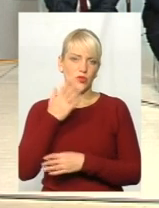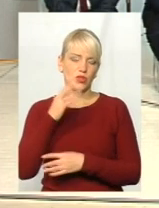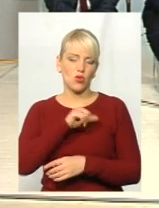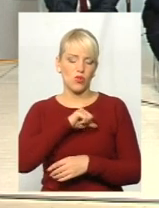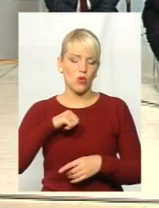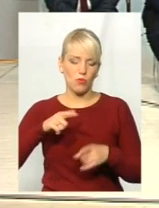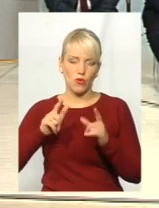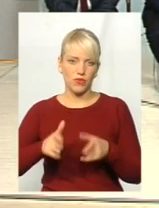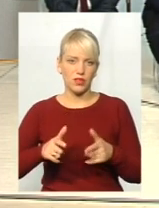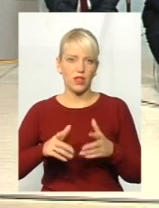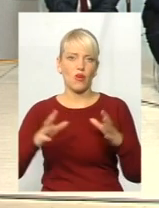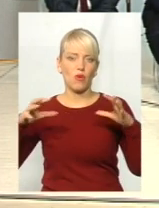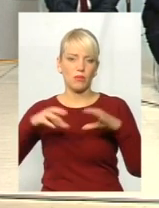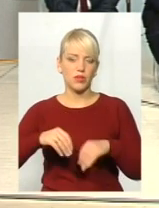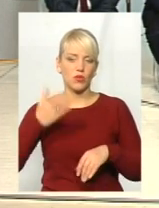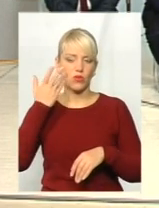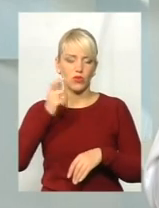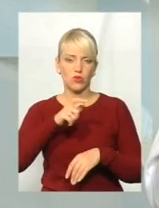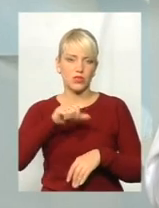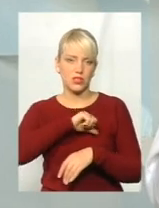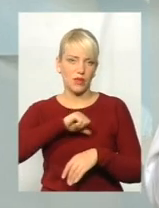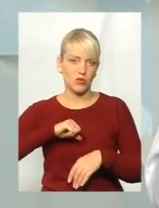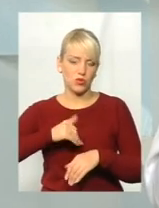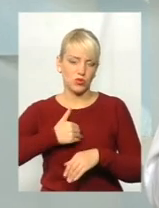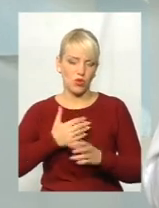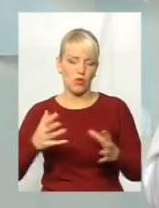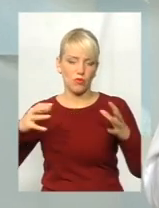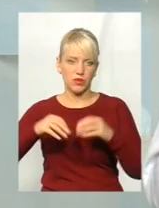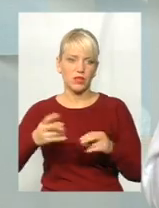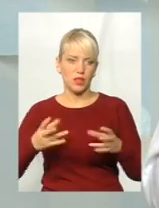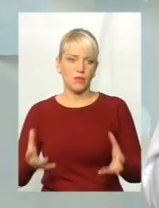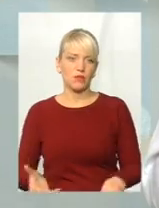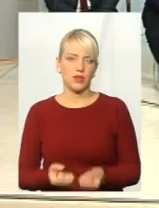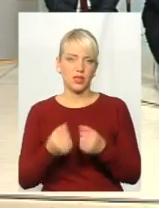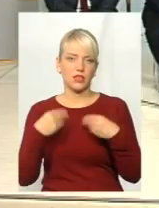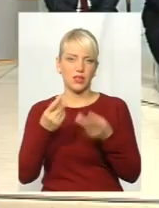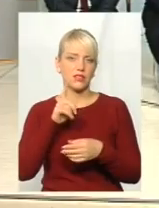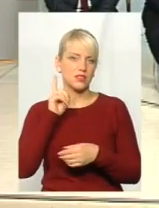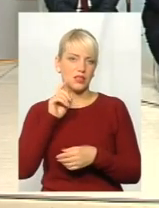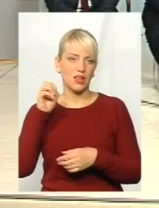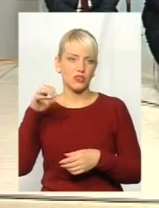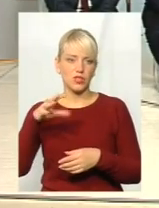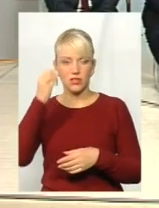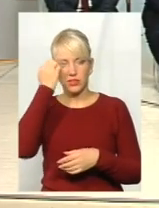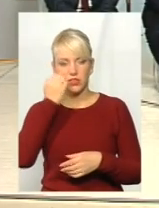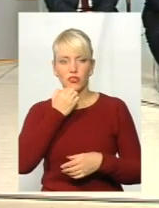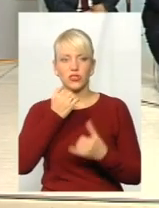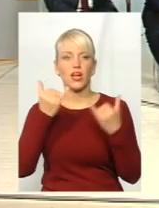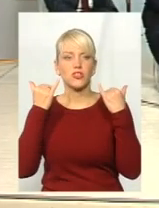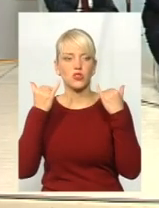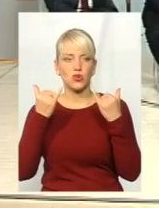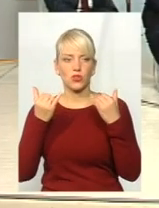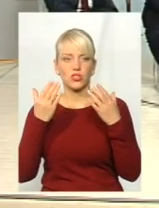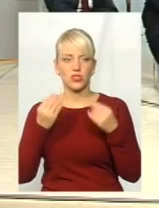добровільне об'єднання. Коли люди захотіли добровільно об'єднатися, ми повинні їх підтримати. Дати зелене світло. Дякую вам на сьогоднішній день. Тільки